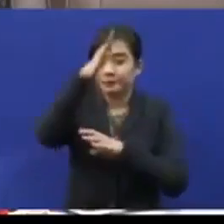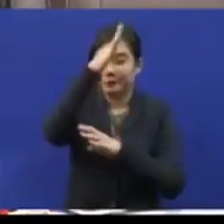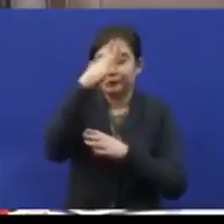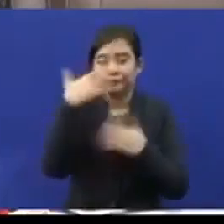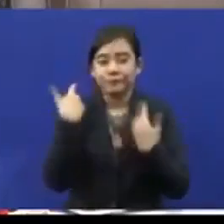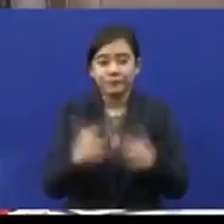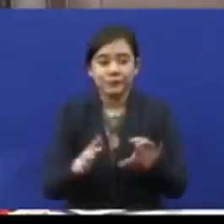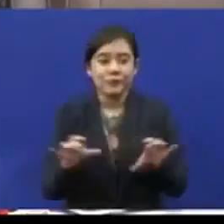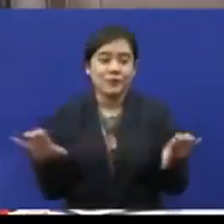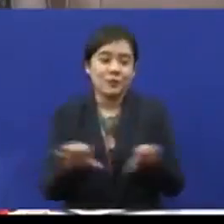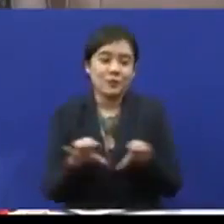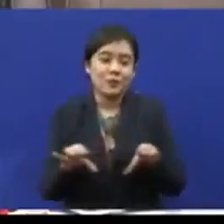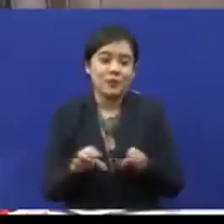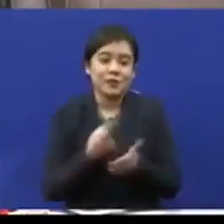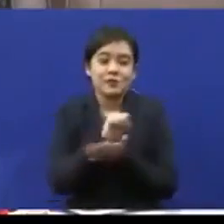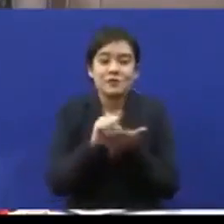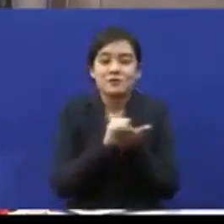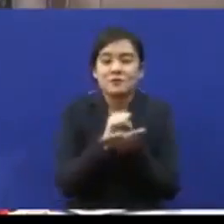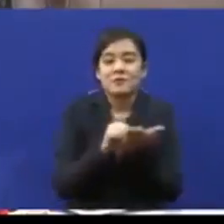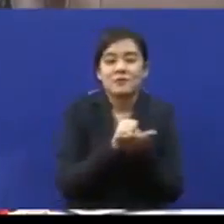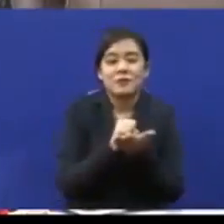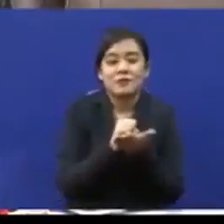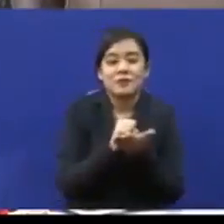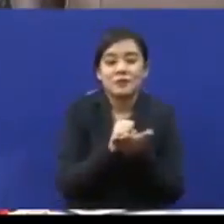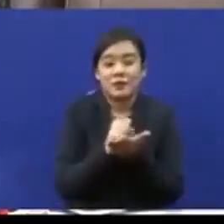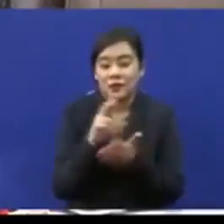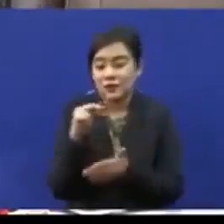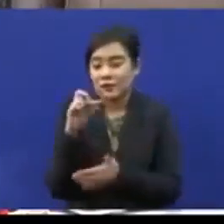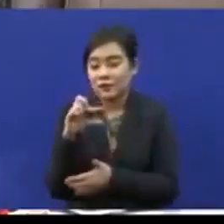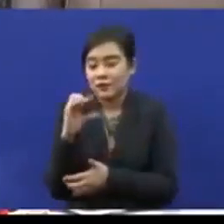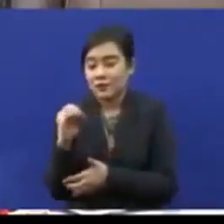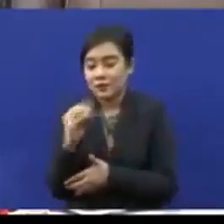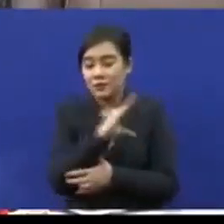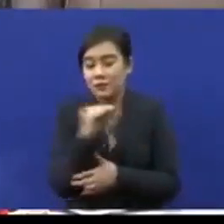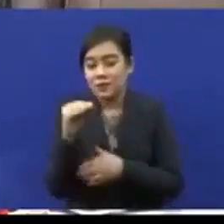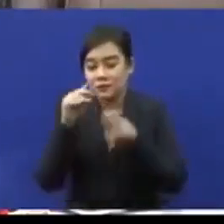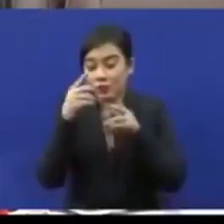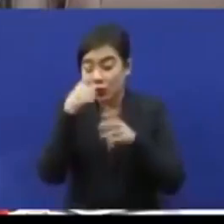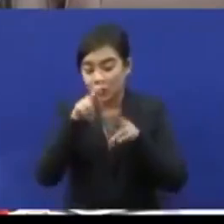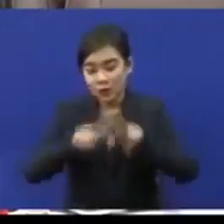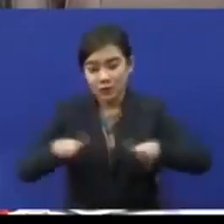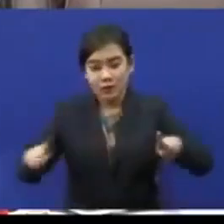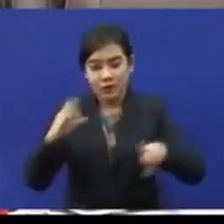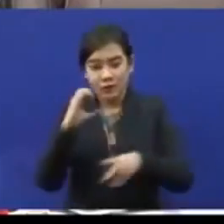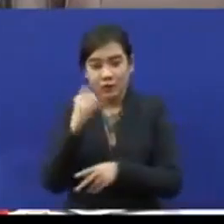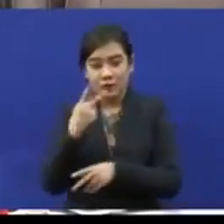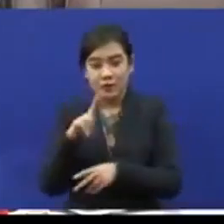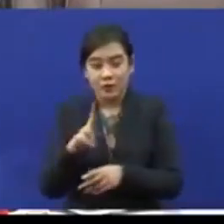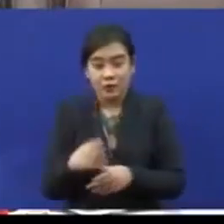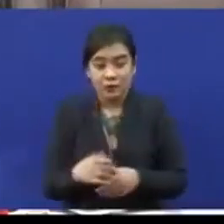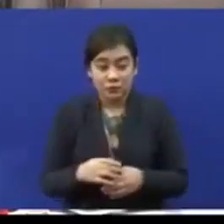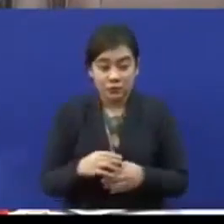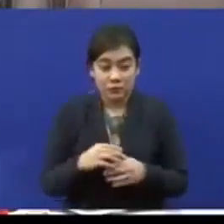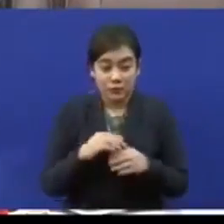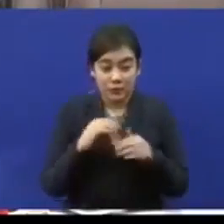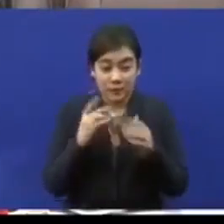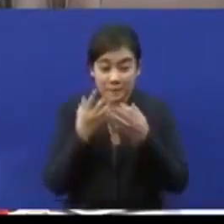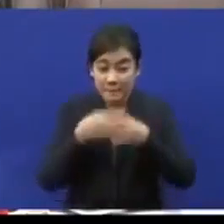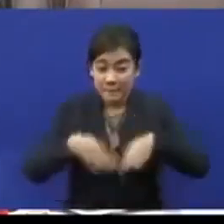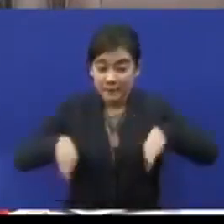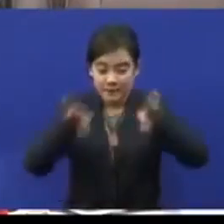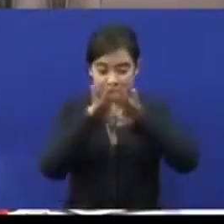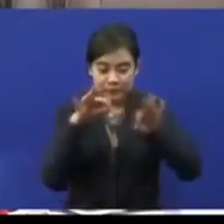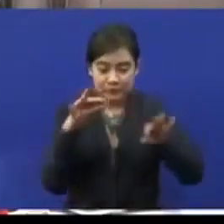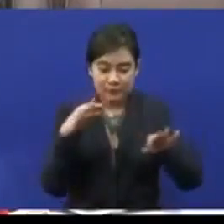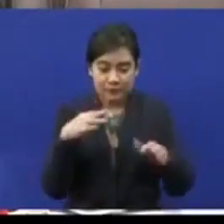menjalani tinjauan survei bagi NGO-NGO untuk kanak-kanak OKU. Penemuan yang paling penting yang kami